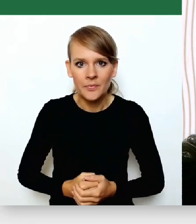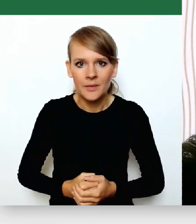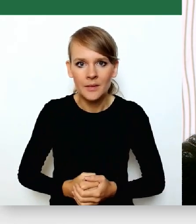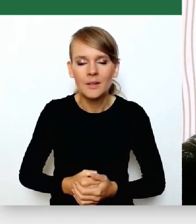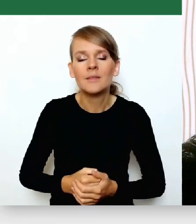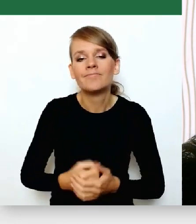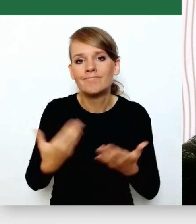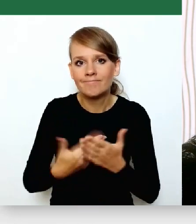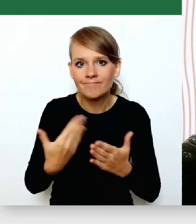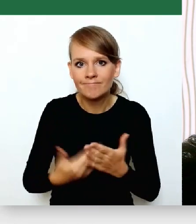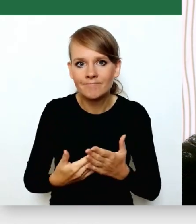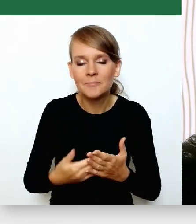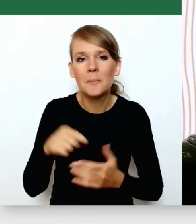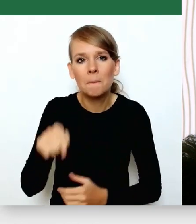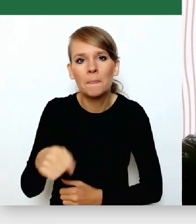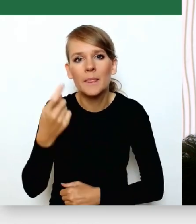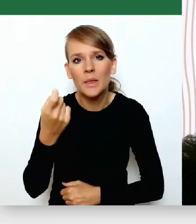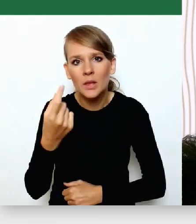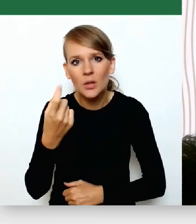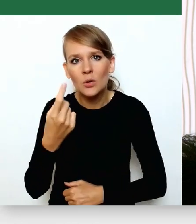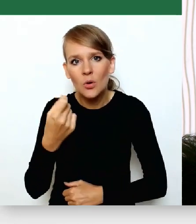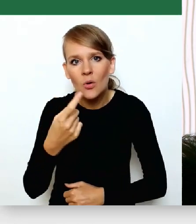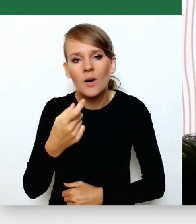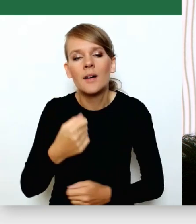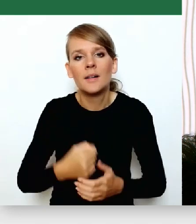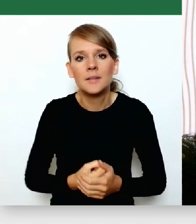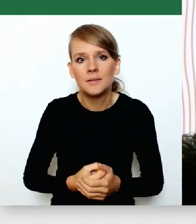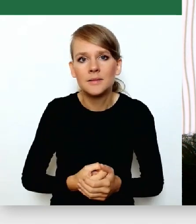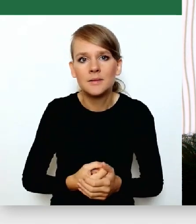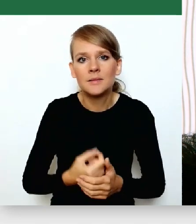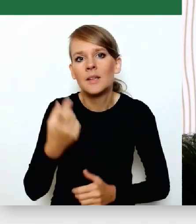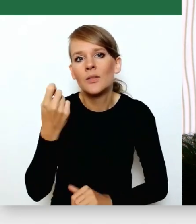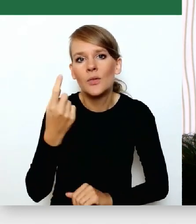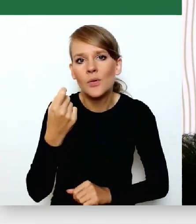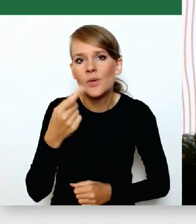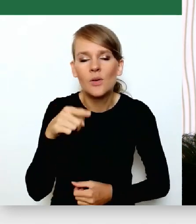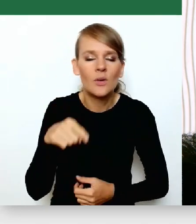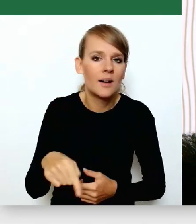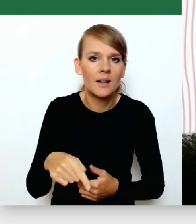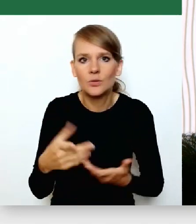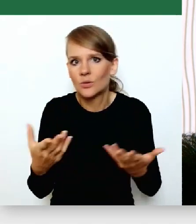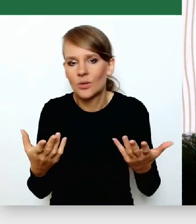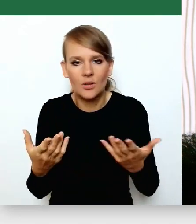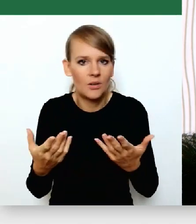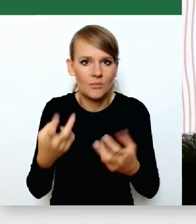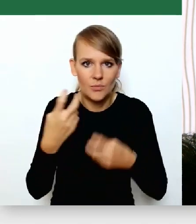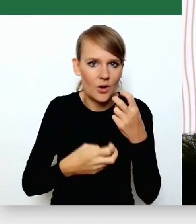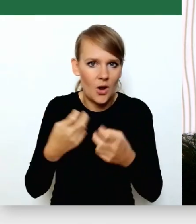bardzo zaczyna rozchodzić na boki. Powiem tak.